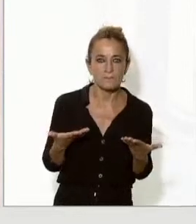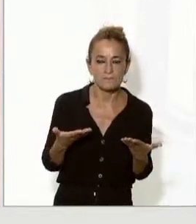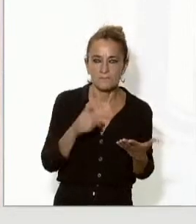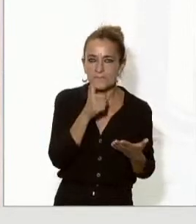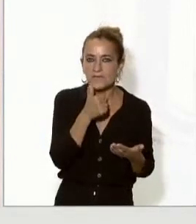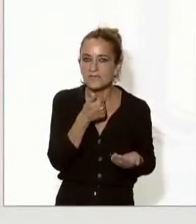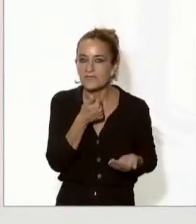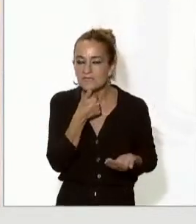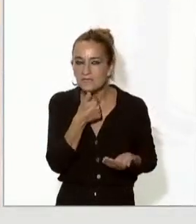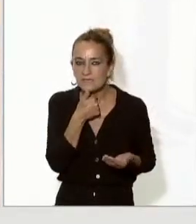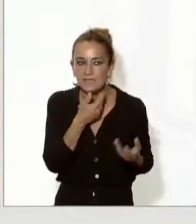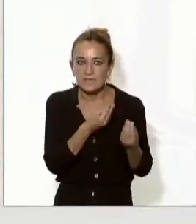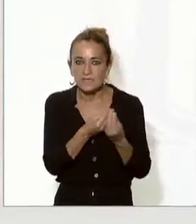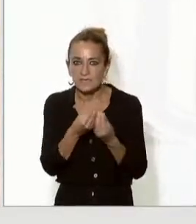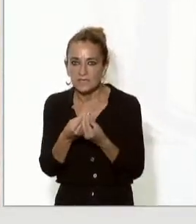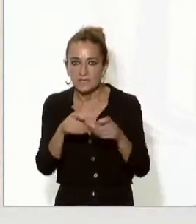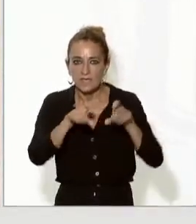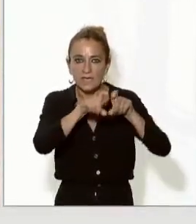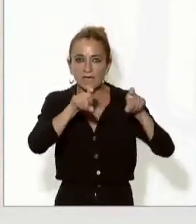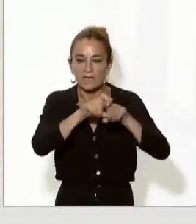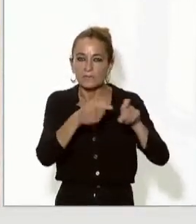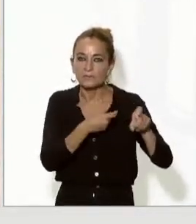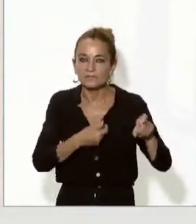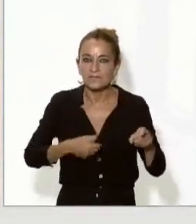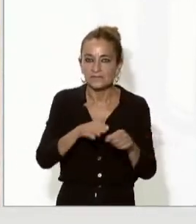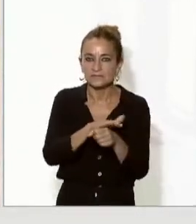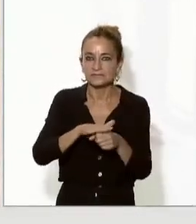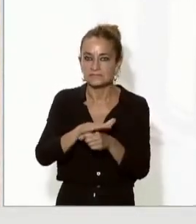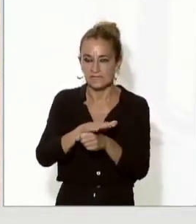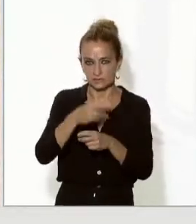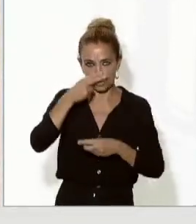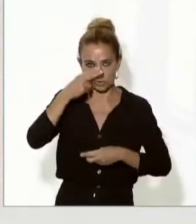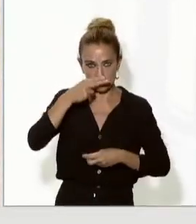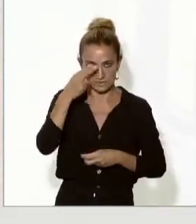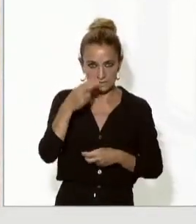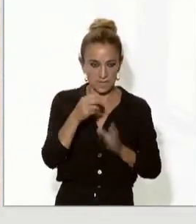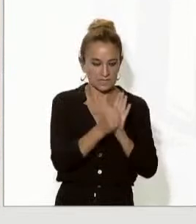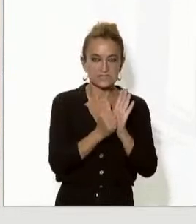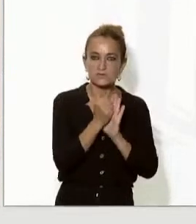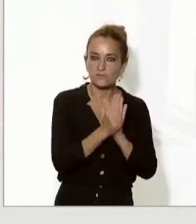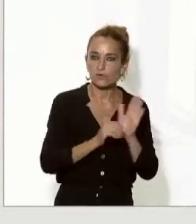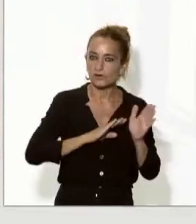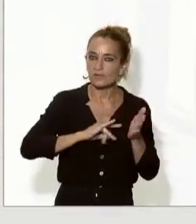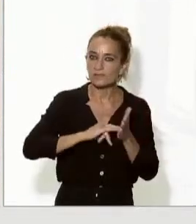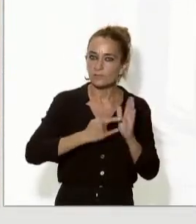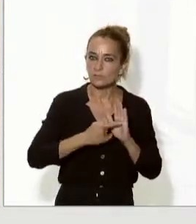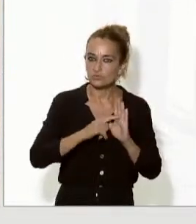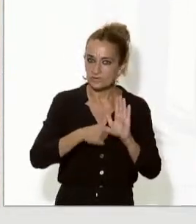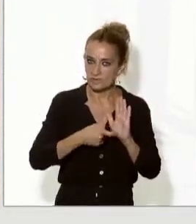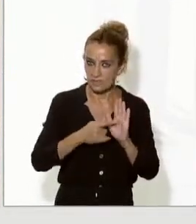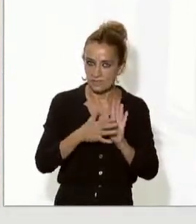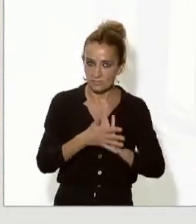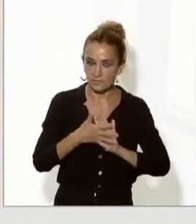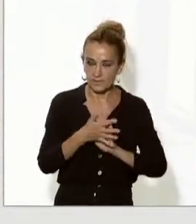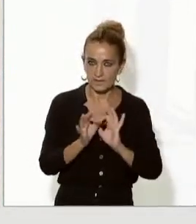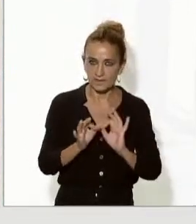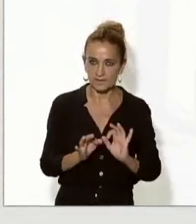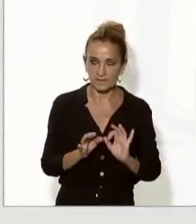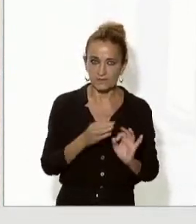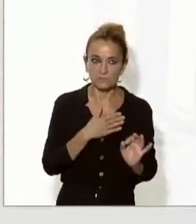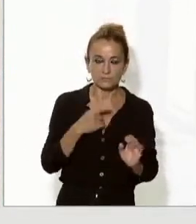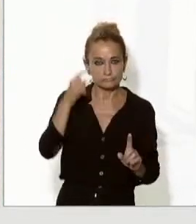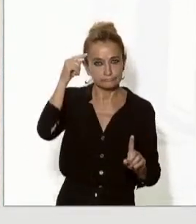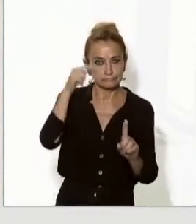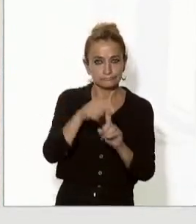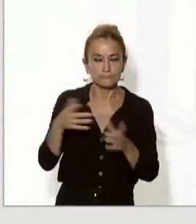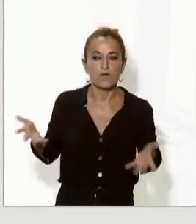mà estesa amb tots els sectors interessats estem parlant d'un esborrany de projecte de llei i que del que es tracta aquí evidentment és de fomentar l'ús